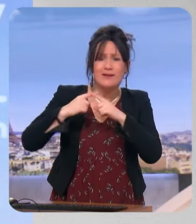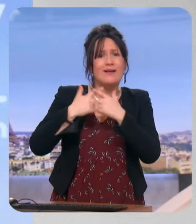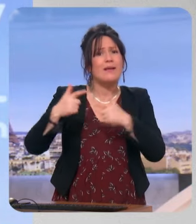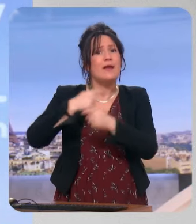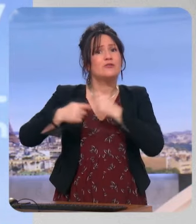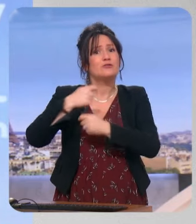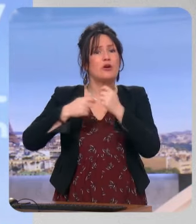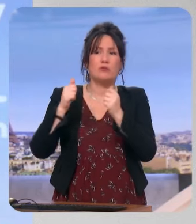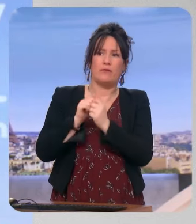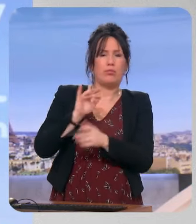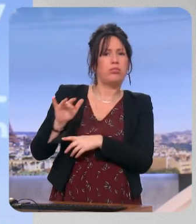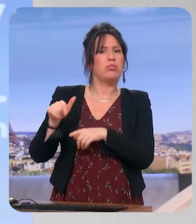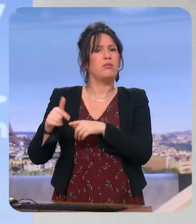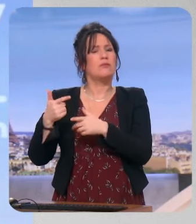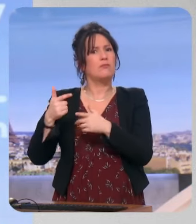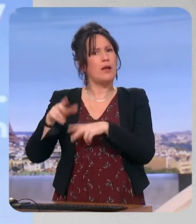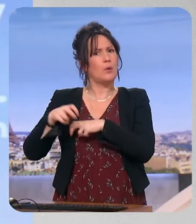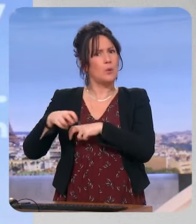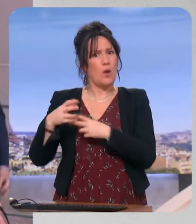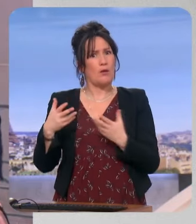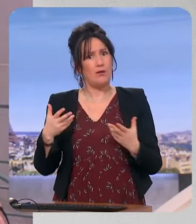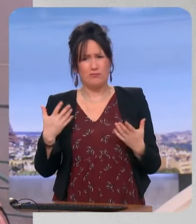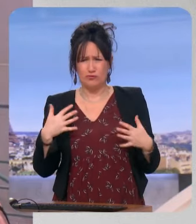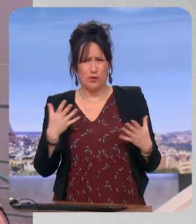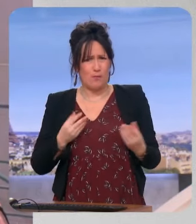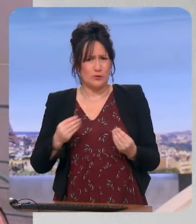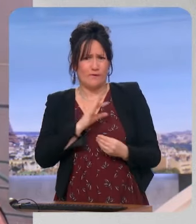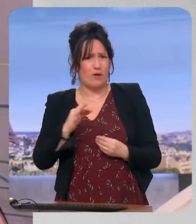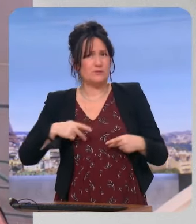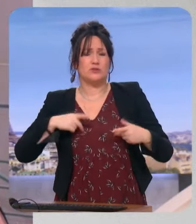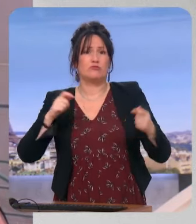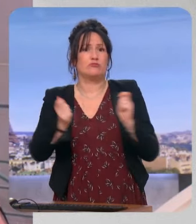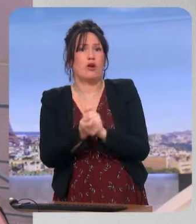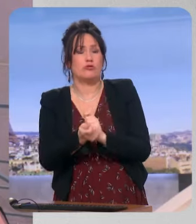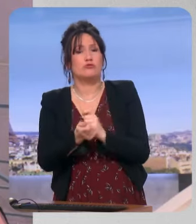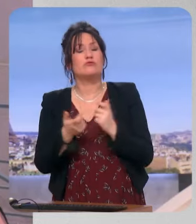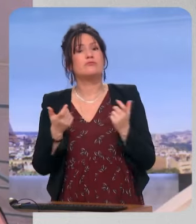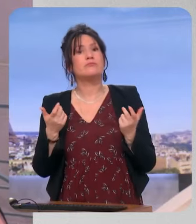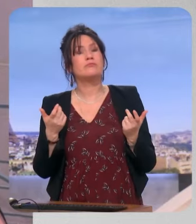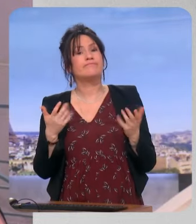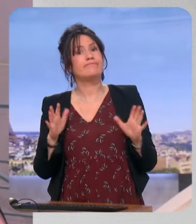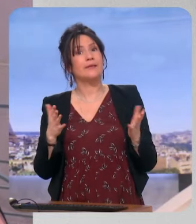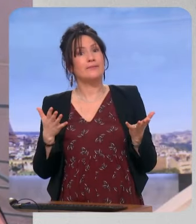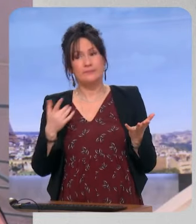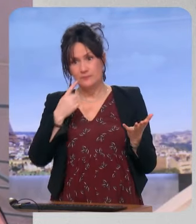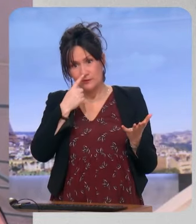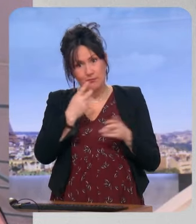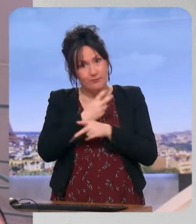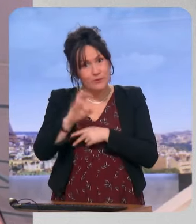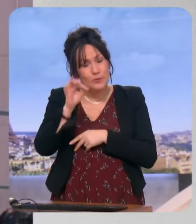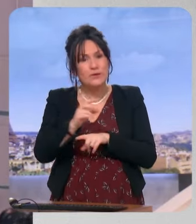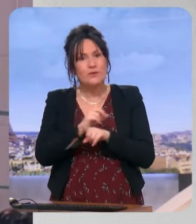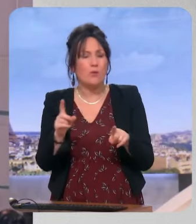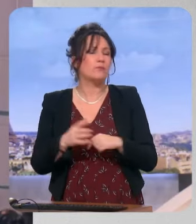le dos des agriculteurs à Bruxelles. La vie des Français, elle a déjà changé. Mais est-ce que ce sont nos intérêts qui sont aujourd'hui menacés en Ukraine